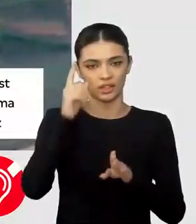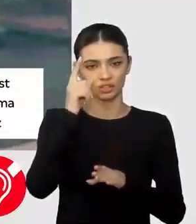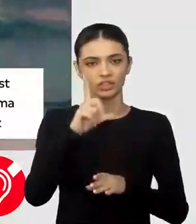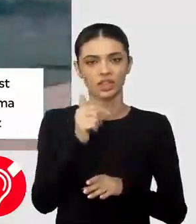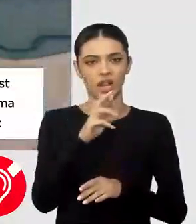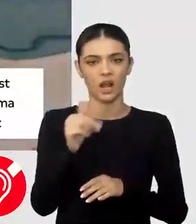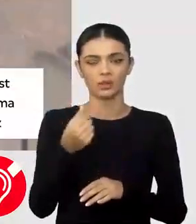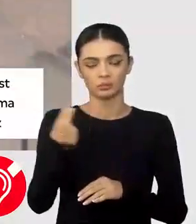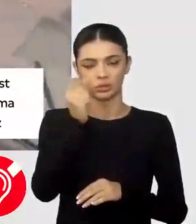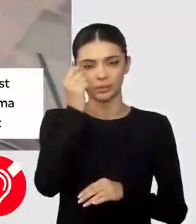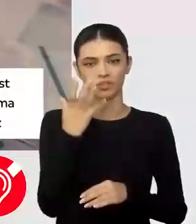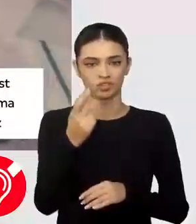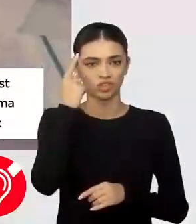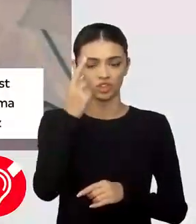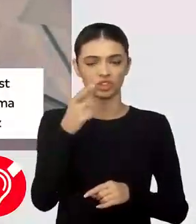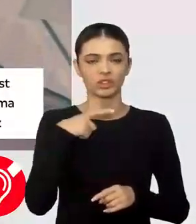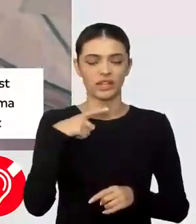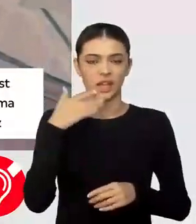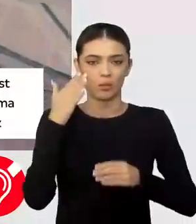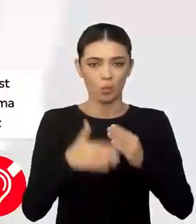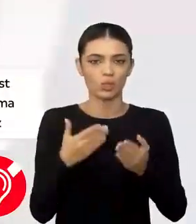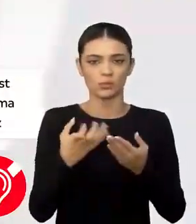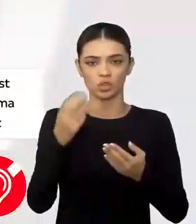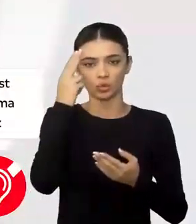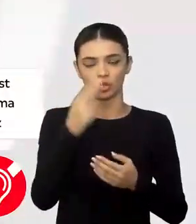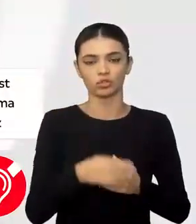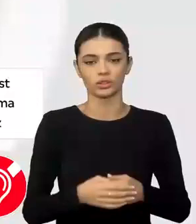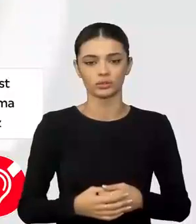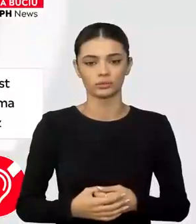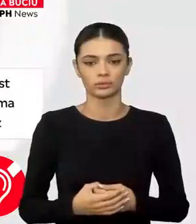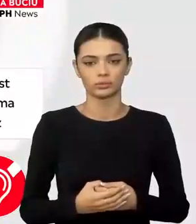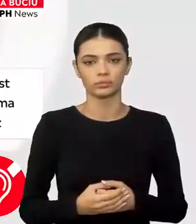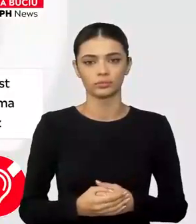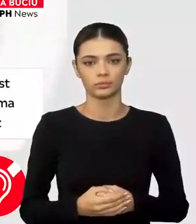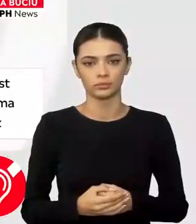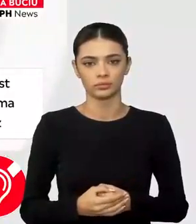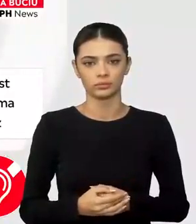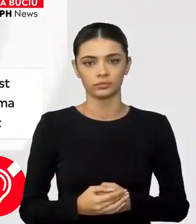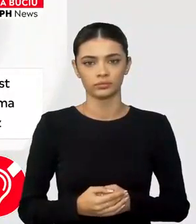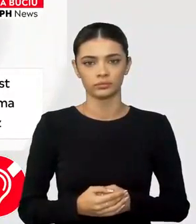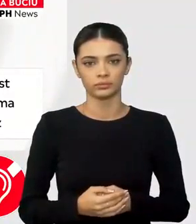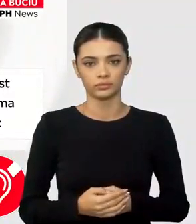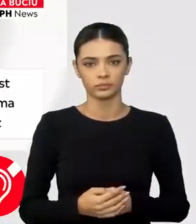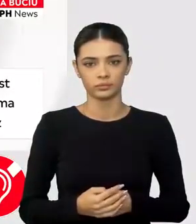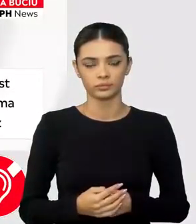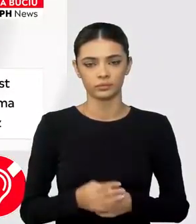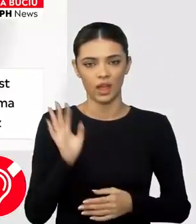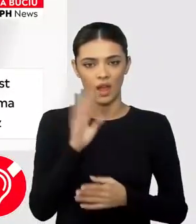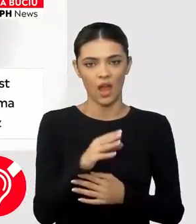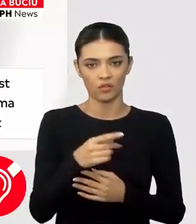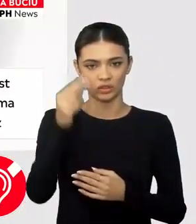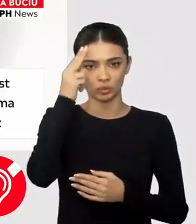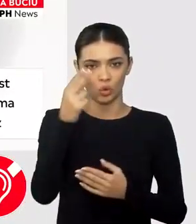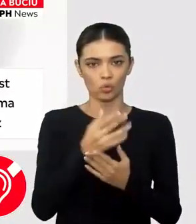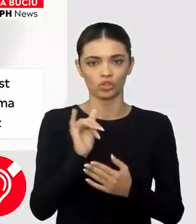subiect ne spune colega mea, Laura Buccio, editora Left News. Bine te-am găsit, Laura. Care sunt ultimele informații pe care le ai? A fost stabilită